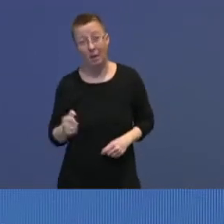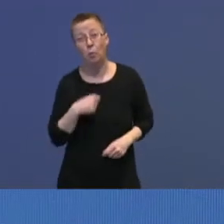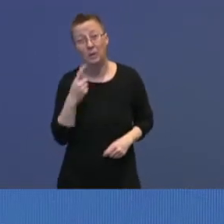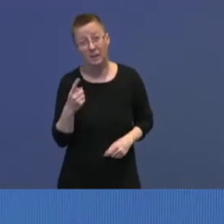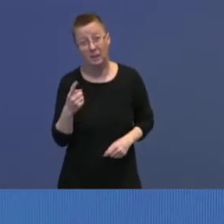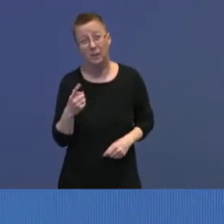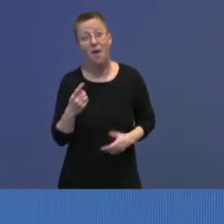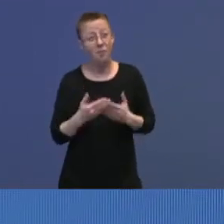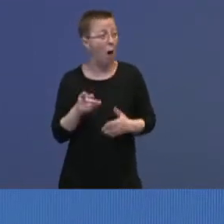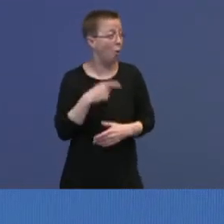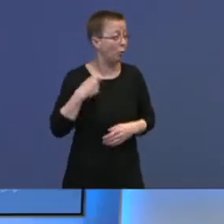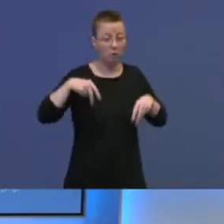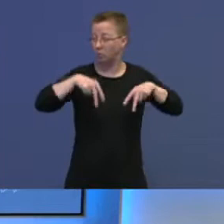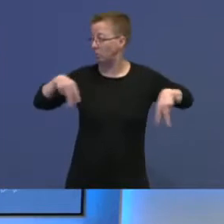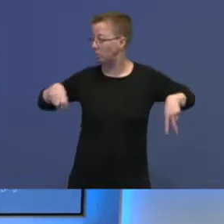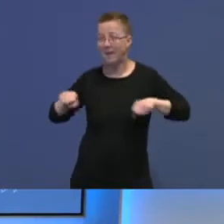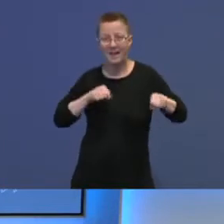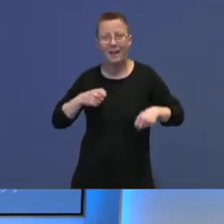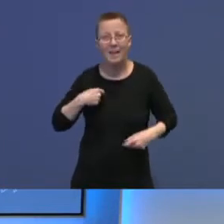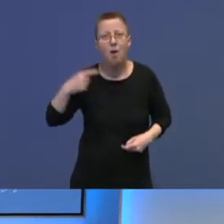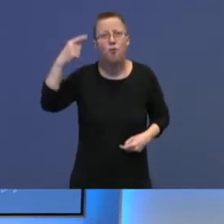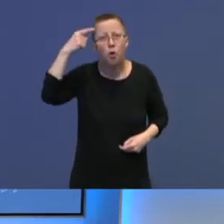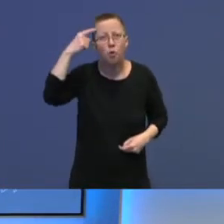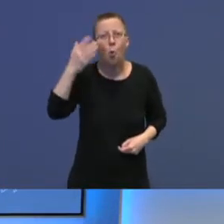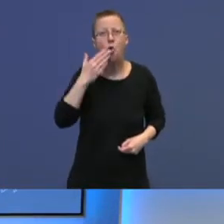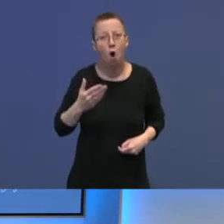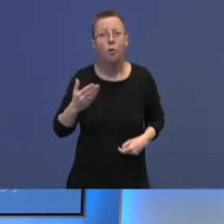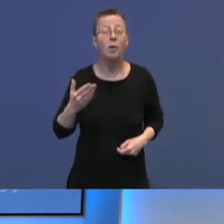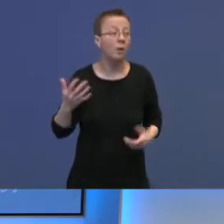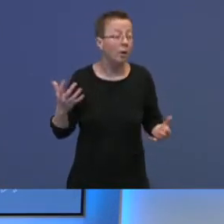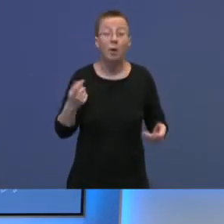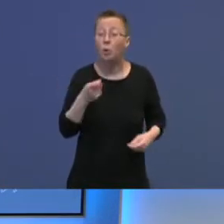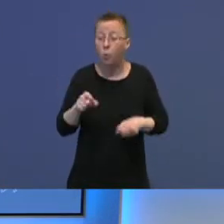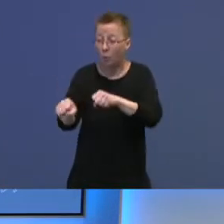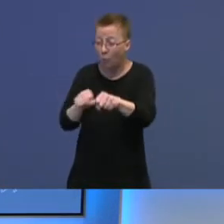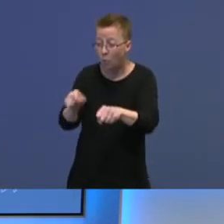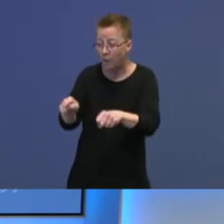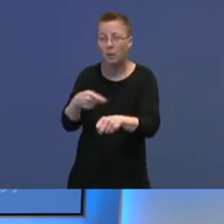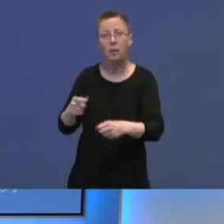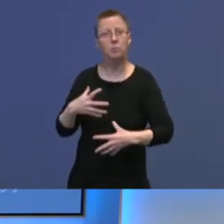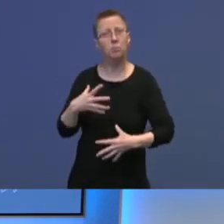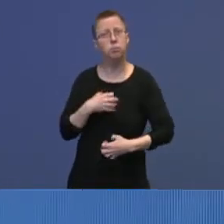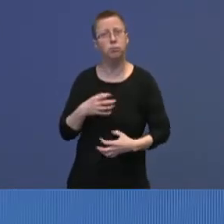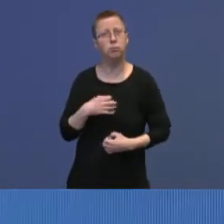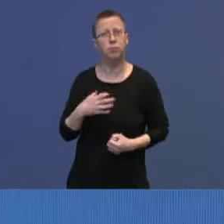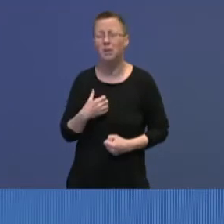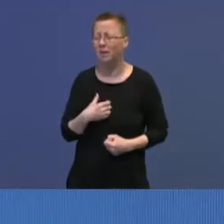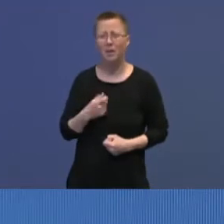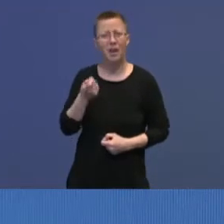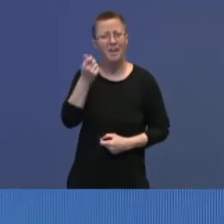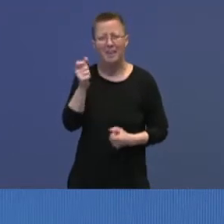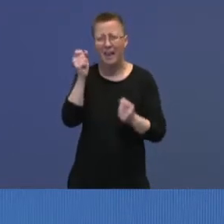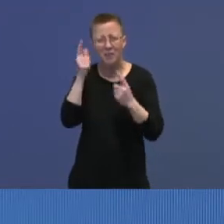på vegne av oss som står her, og regjeringen, jeg skjønner godt at det i noen kommuner har vært frustrasjon over dårlig